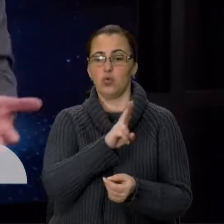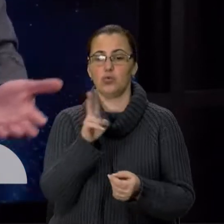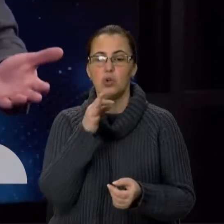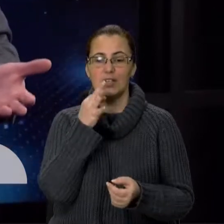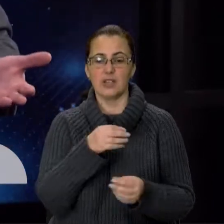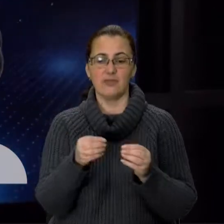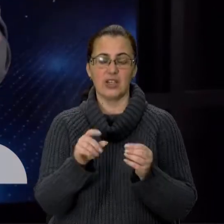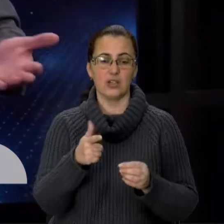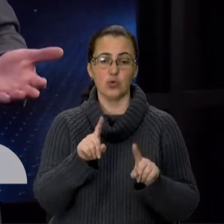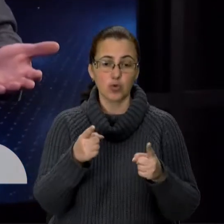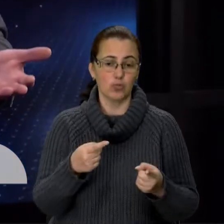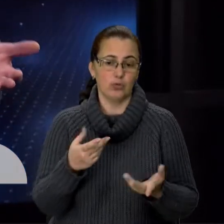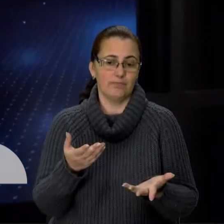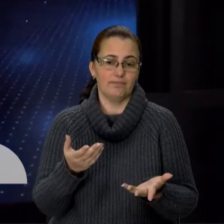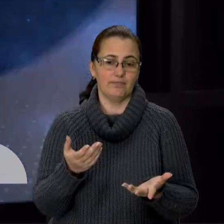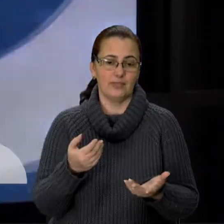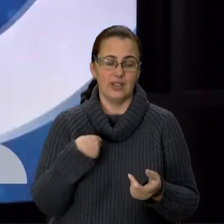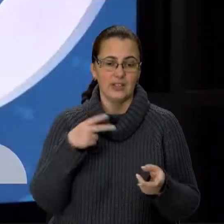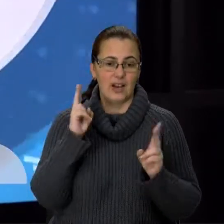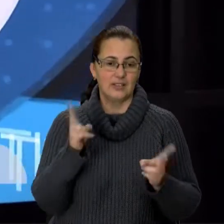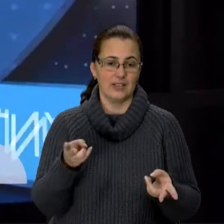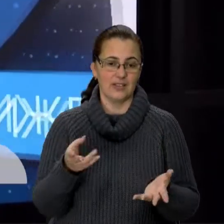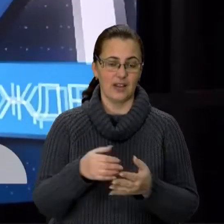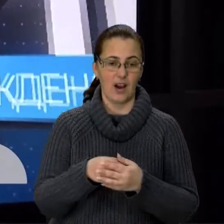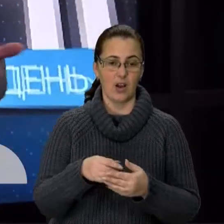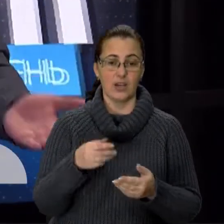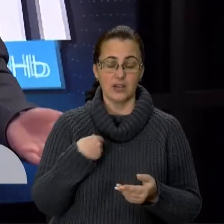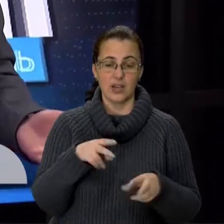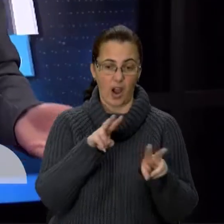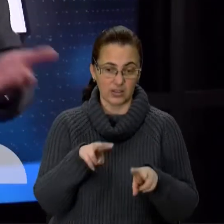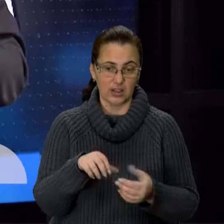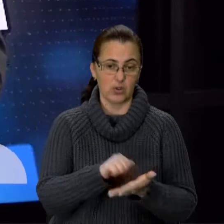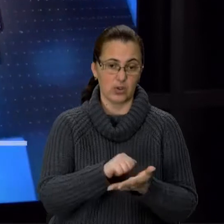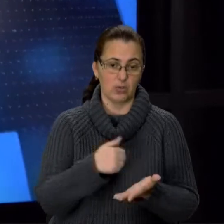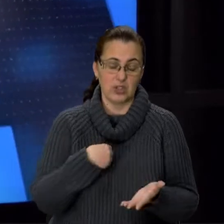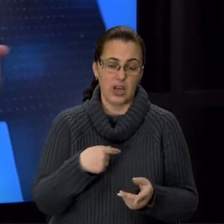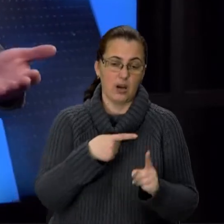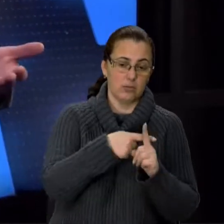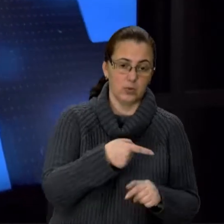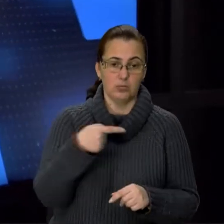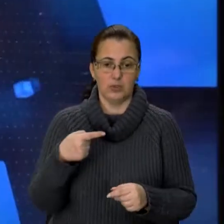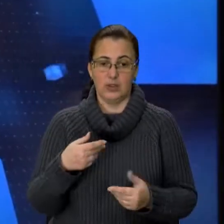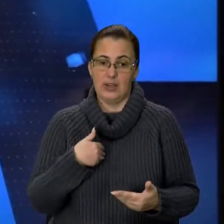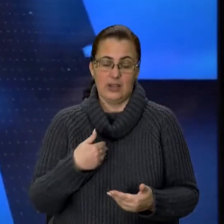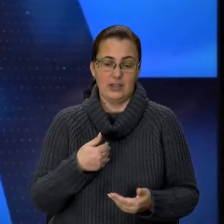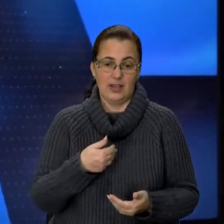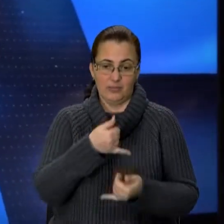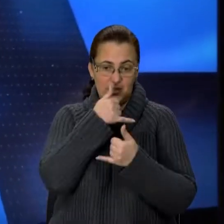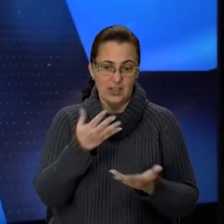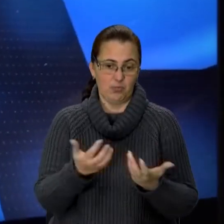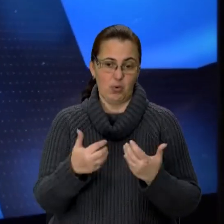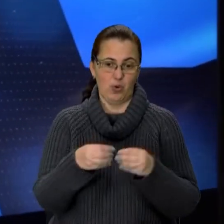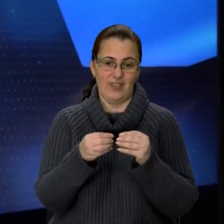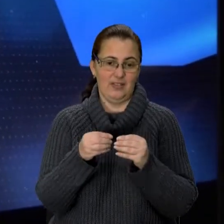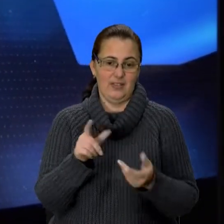гривень. Чому 10 гривень? Я кажу, я в перевезеннях, я, здається, кожен день бумага, дивлюся. Я щось віднімав, щось додавав, в не вийшов таке 10 гривень. Гаразд, я вам